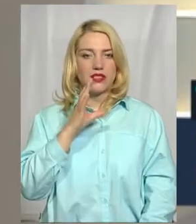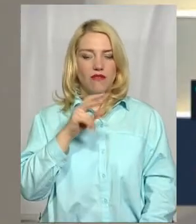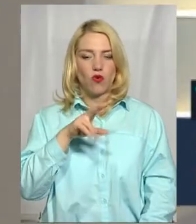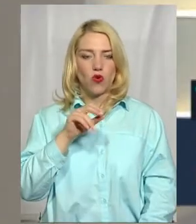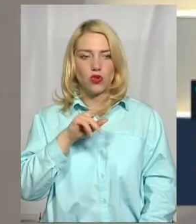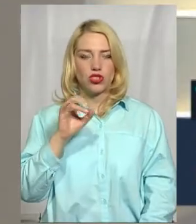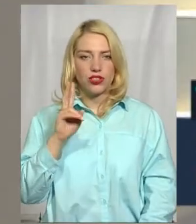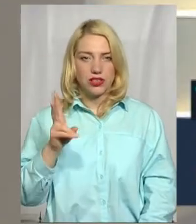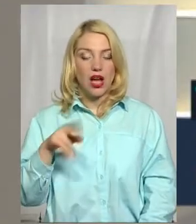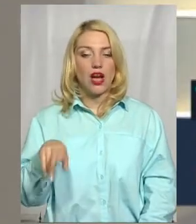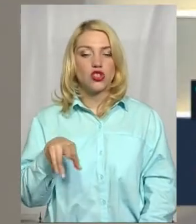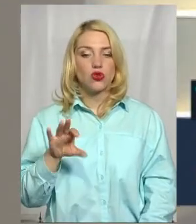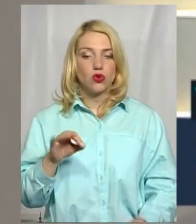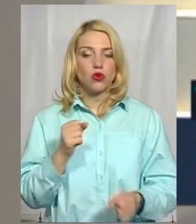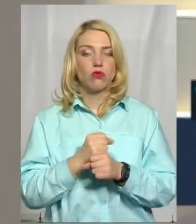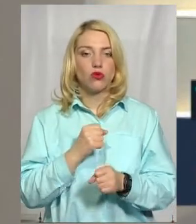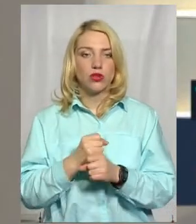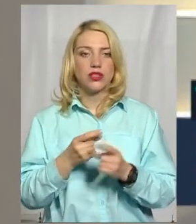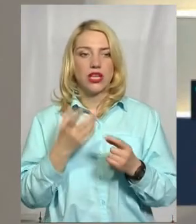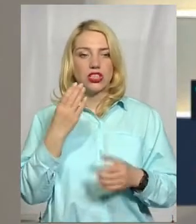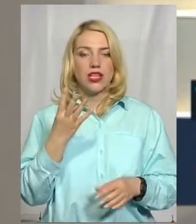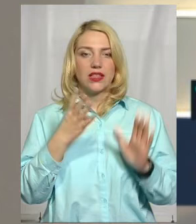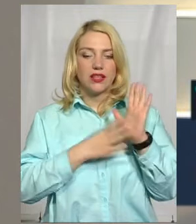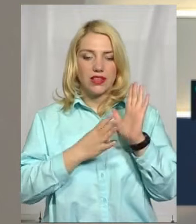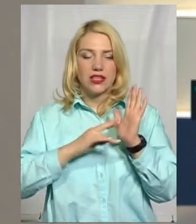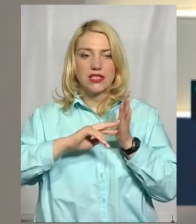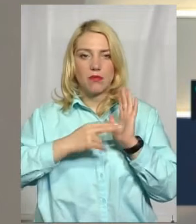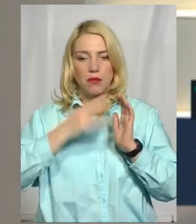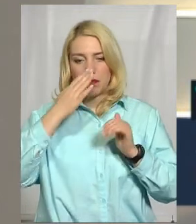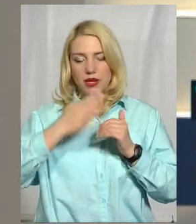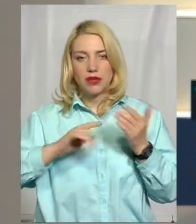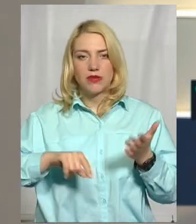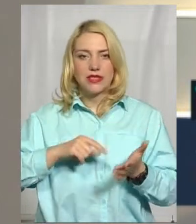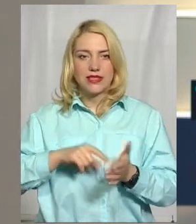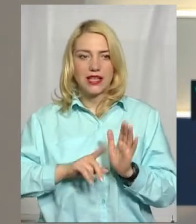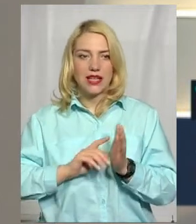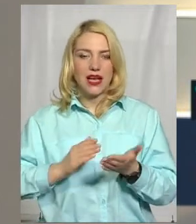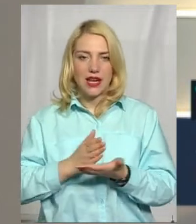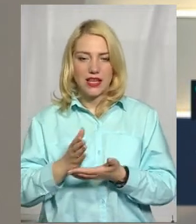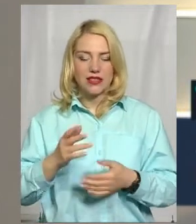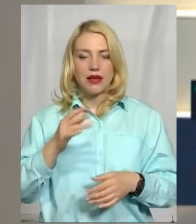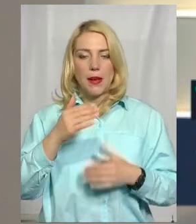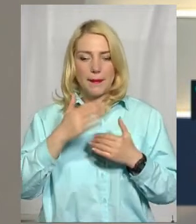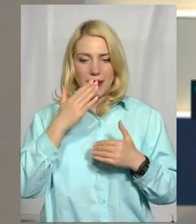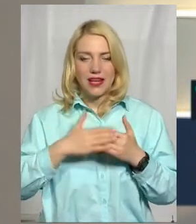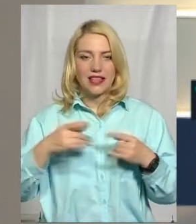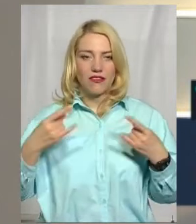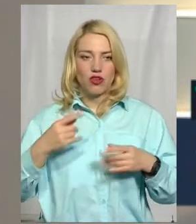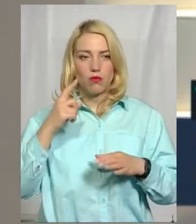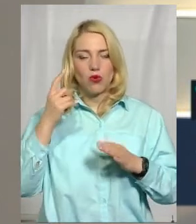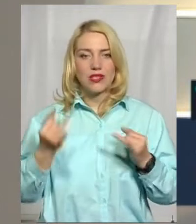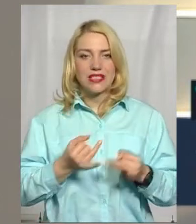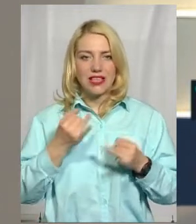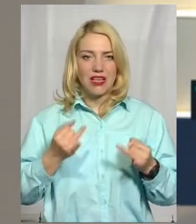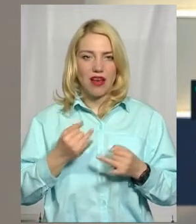роботу. А от щодо відновлення роботи ще 9 запланованих приміських рейсів, перед ефіром поцікавилася у провідного спеціаліста